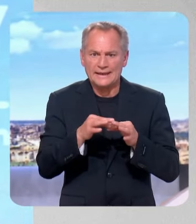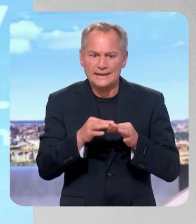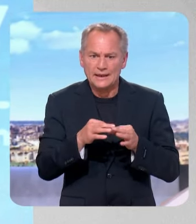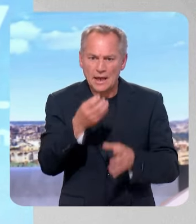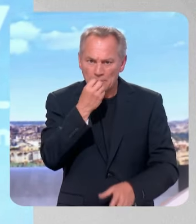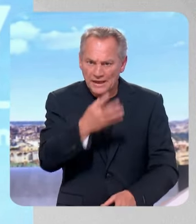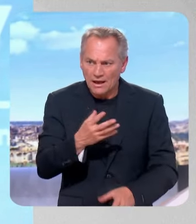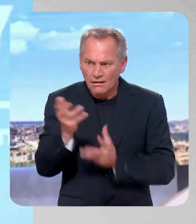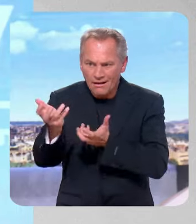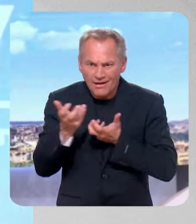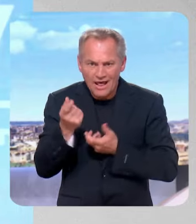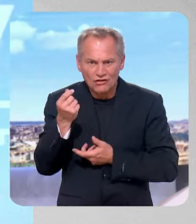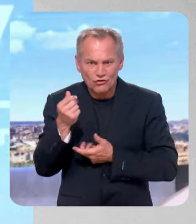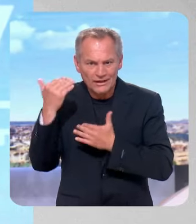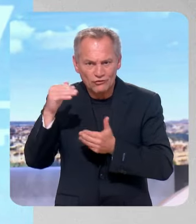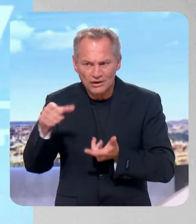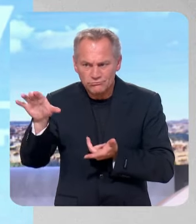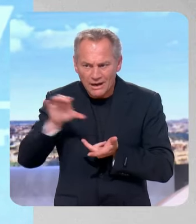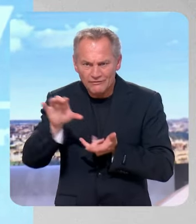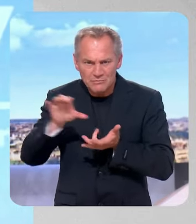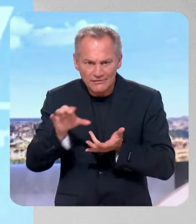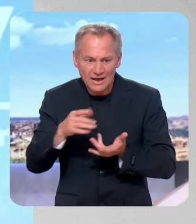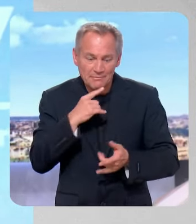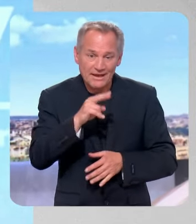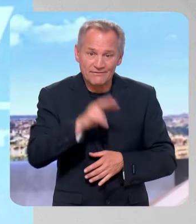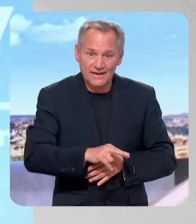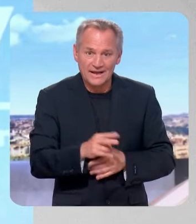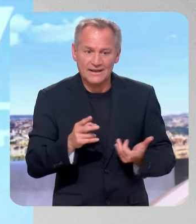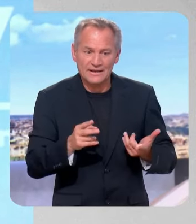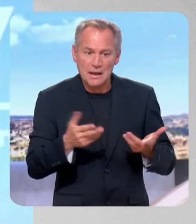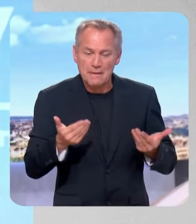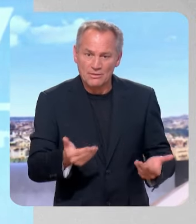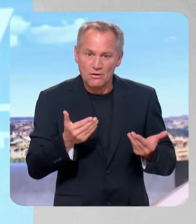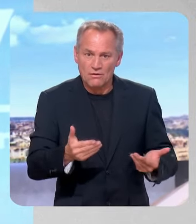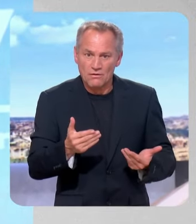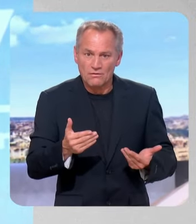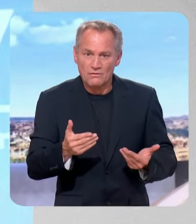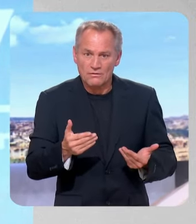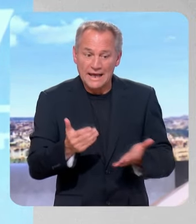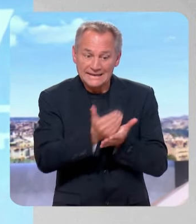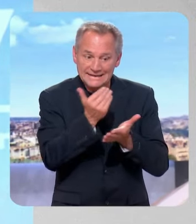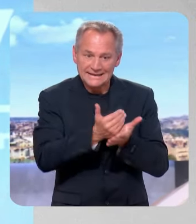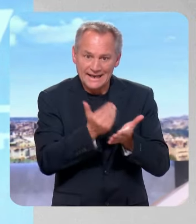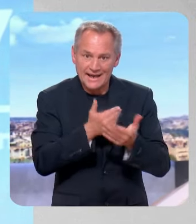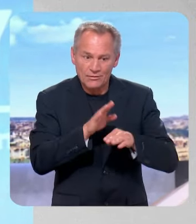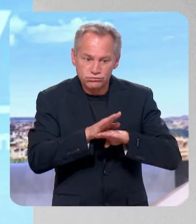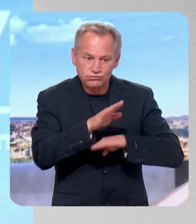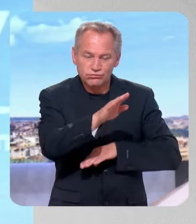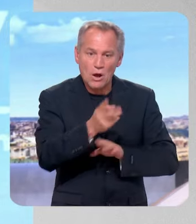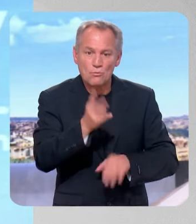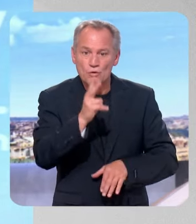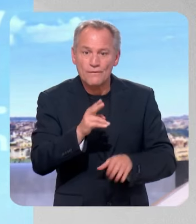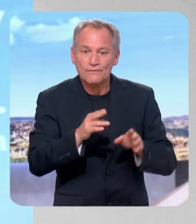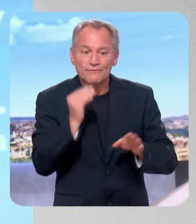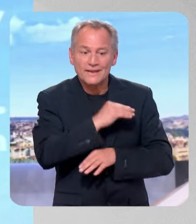et surtout la meilleure nouvelle qui soit tombée économiquement pour les Français depuis plusieurs mois, c'est que désormais, les salaires augmentent plus vite que l